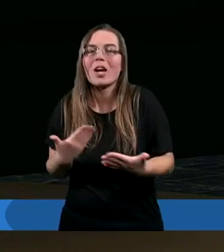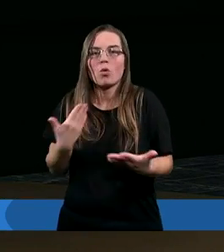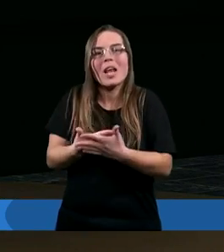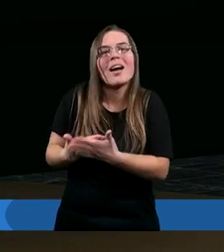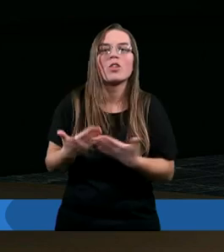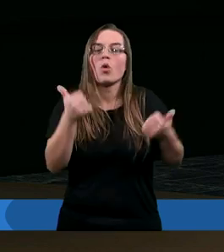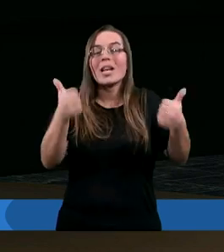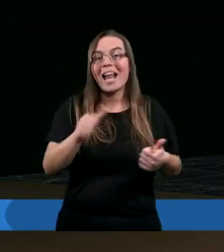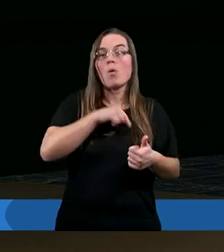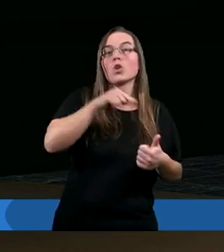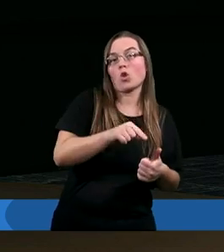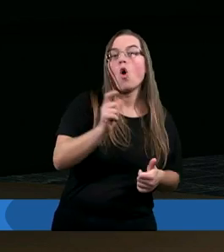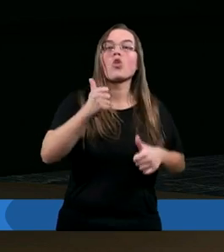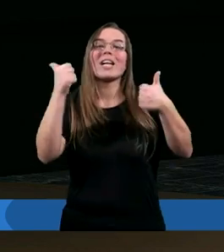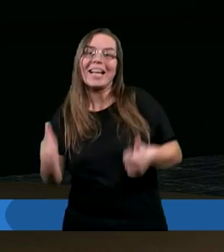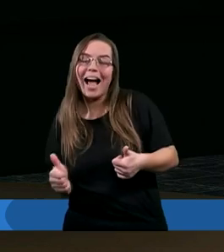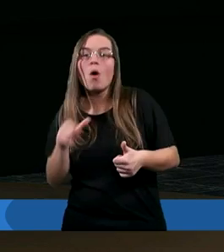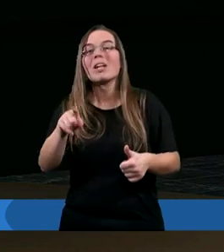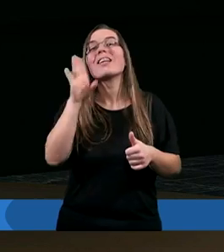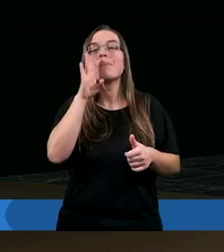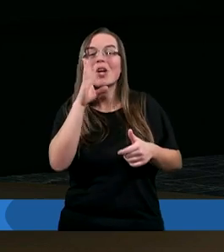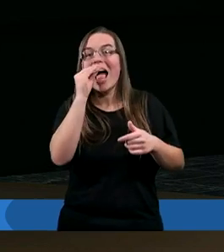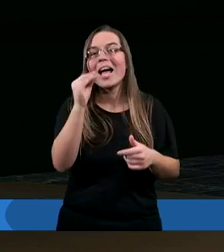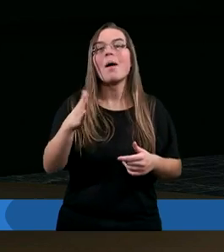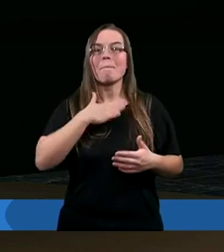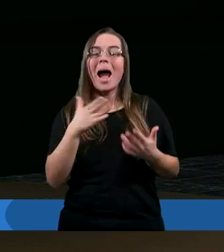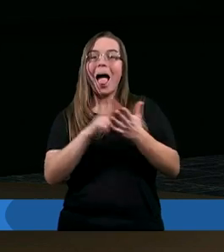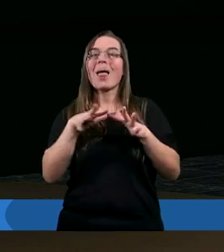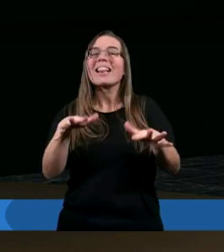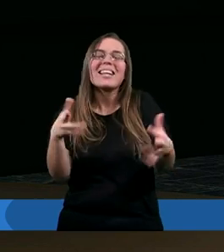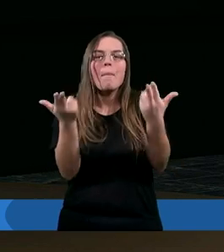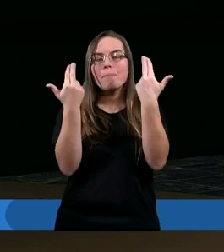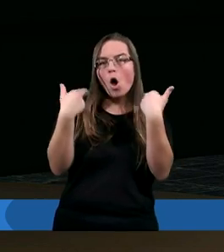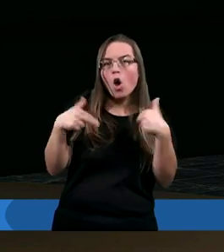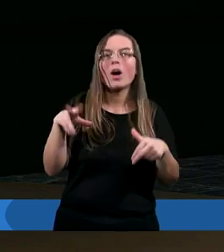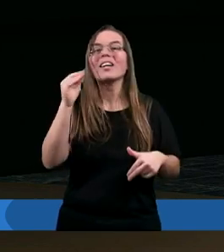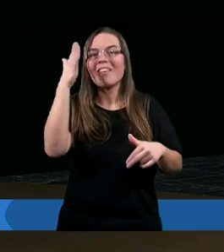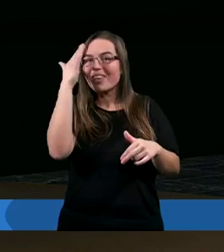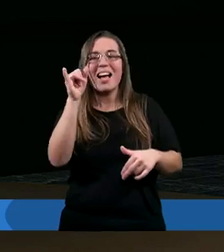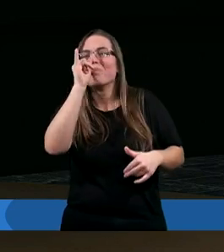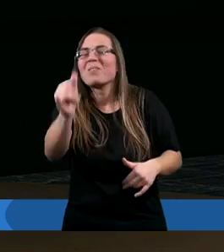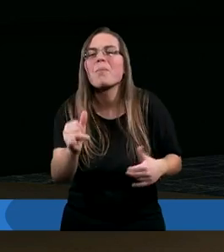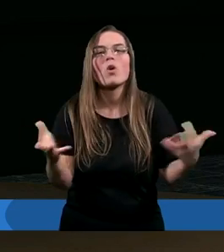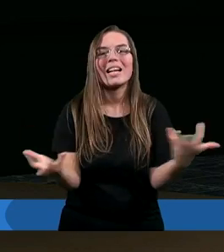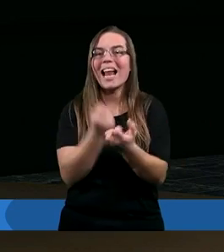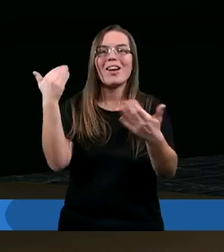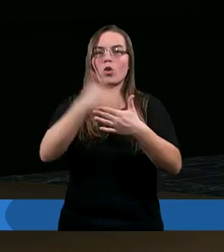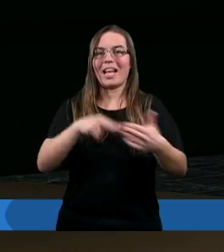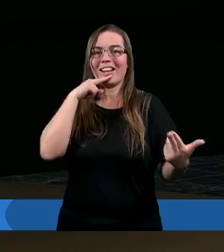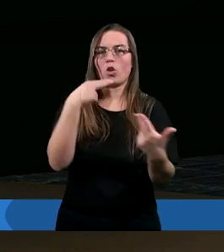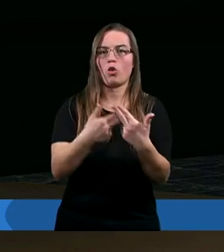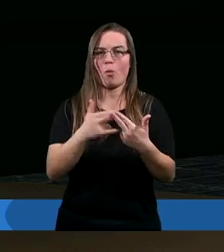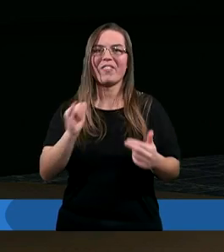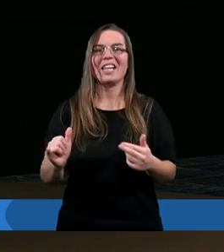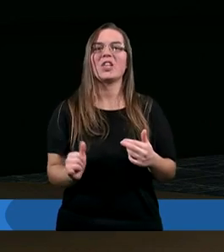Dlaczego stało się to, co się stało? Z tym, że ma na tyle pokory, że wie, że nie jest w stanie znaleźć ostatecznej odpowiedzi.